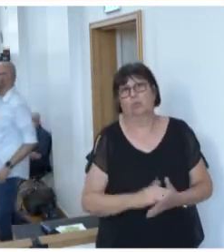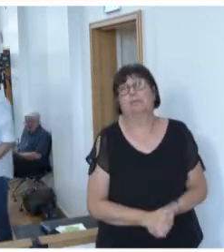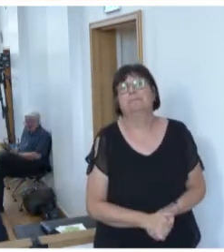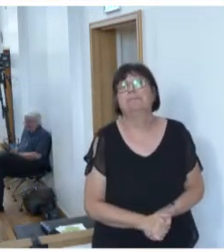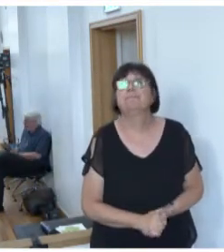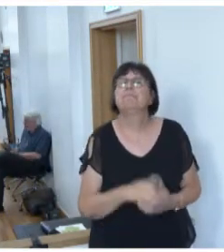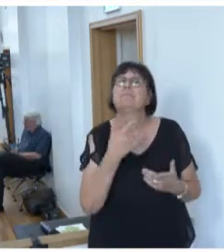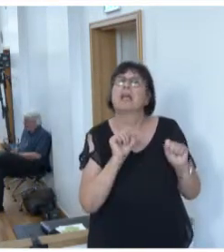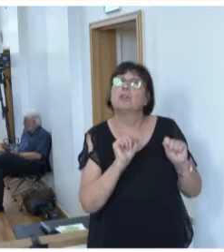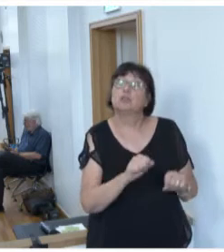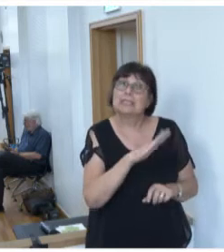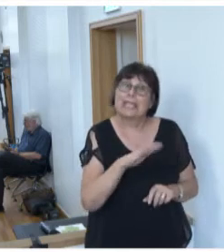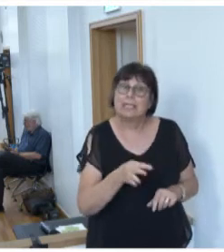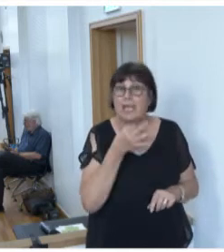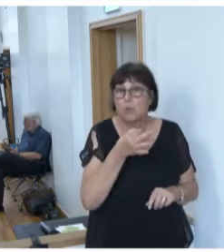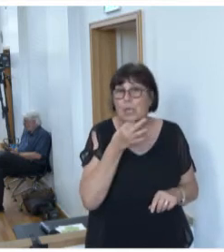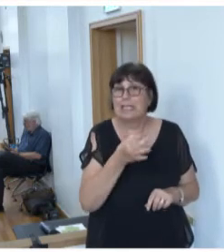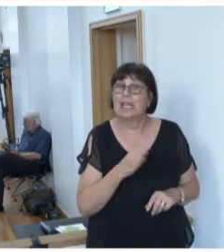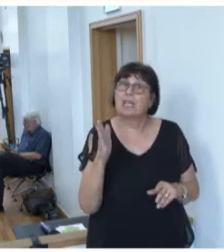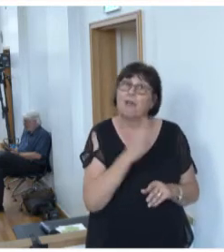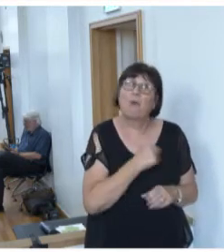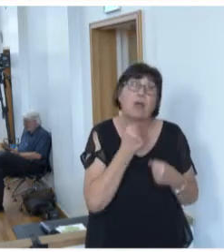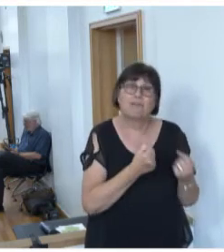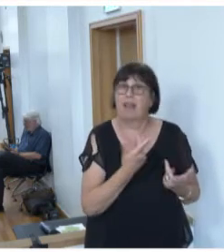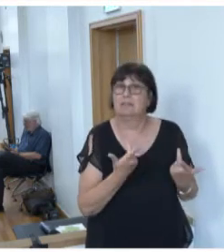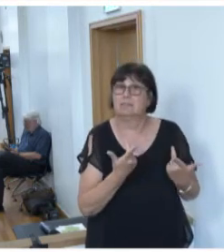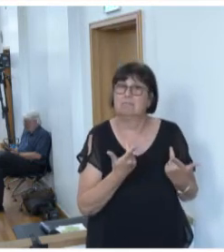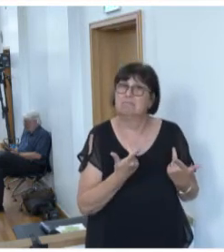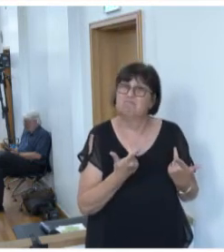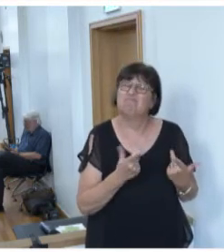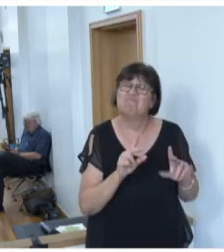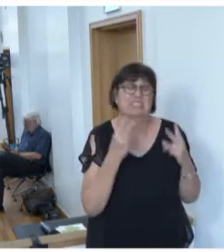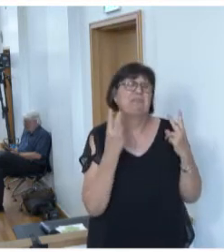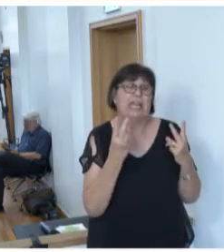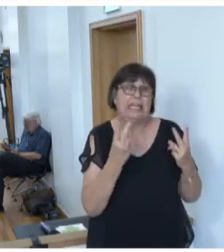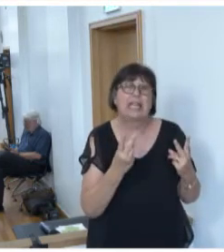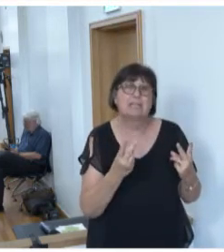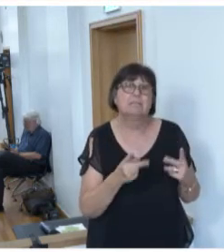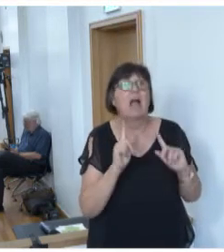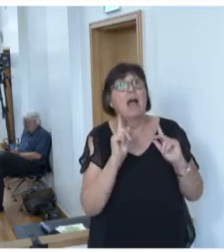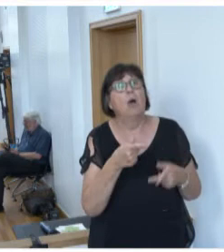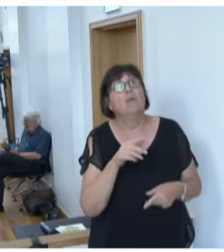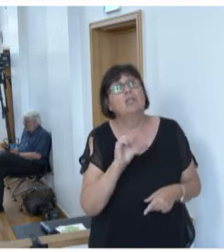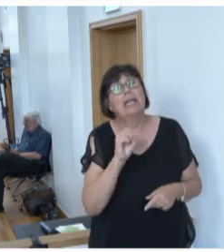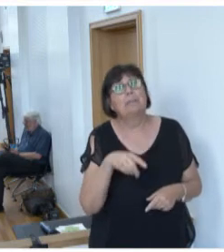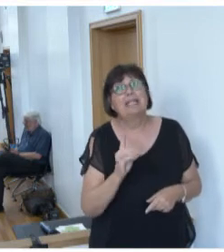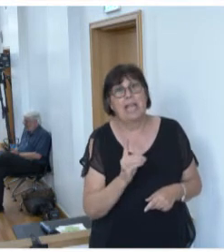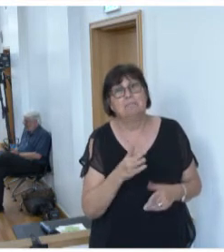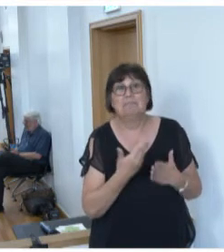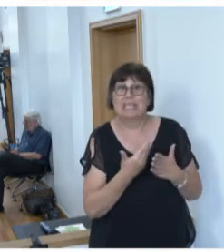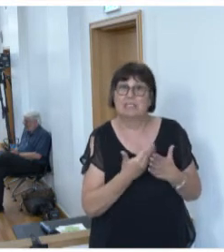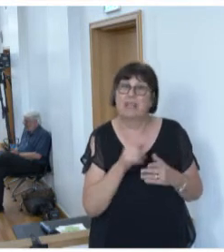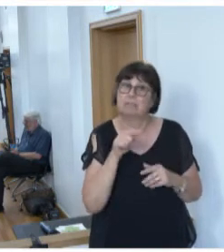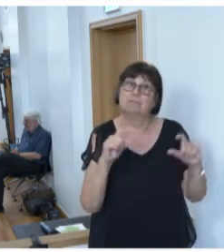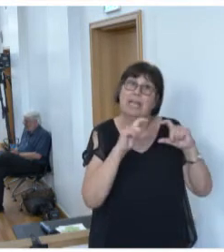Der Schutz von Kindern und Jugendlichen vor Gewalt ist eine Herzensangelegenheit, auch von der SPD-Fraktion. Und deshalb machen wir bei